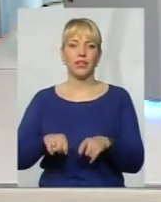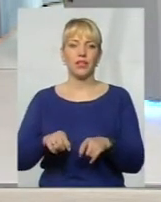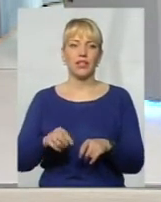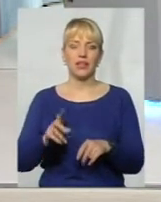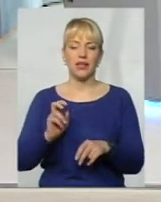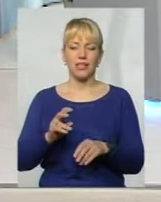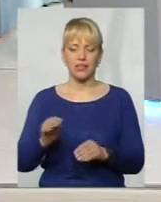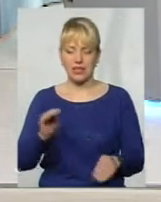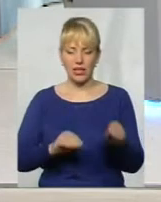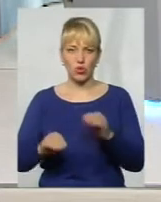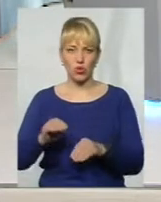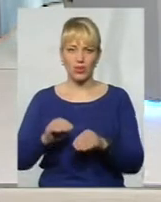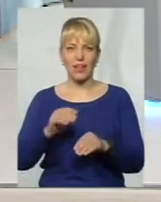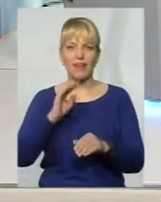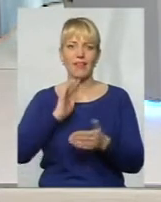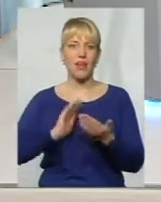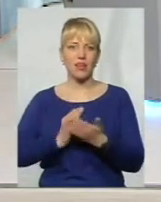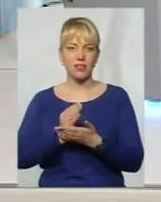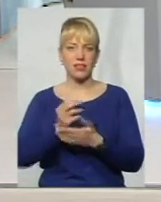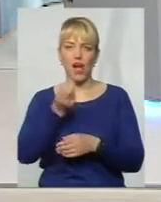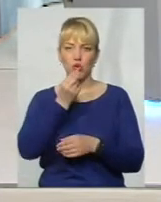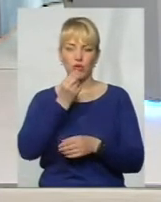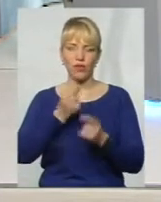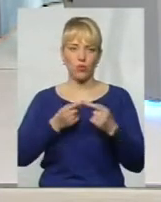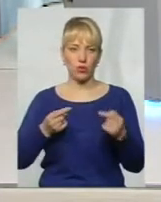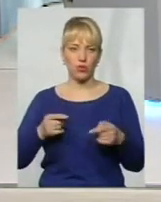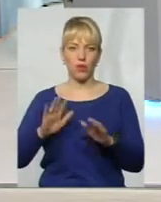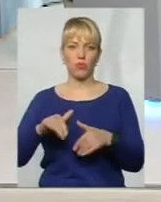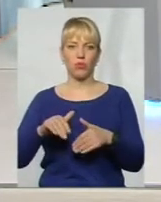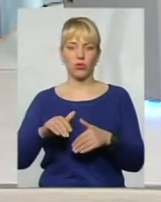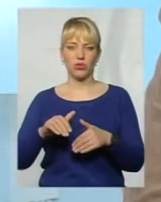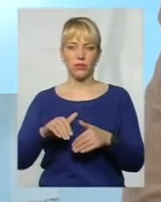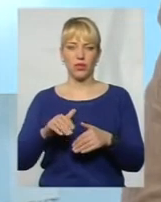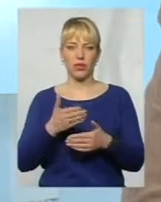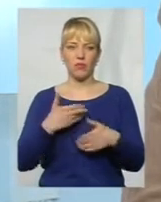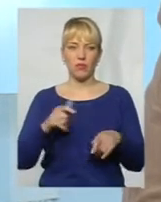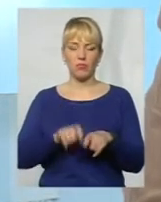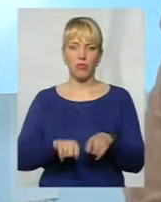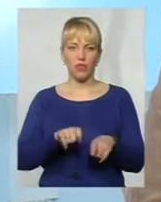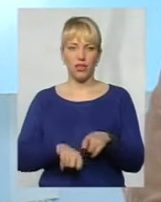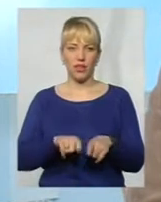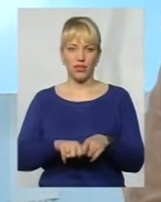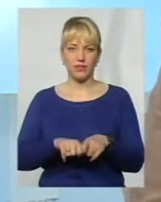продуктів, якість харчових продуктів. потім ми перевіряли